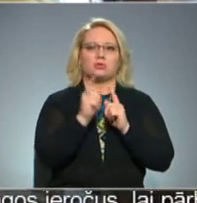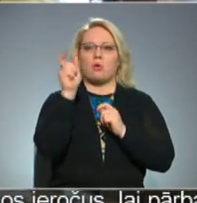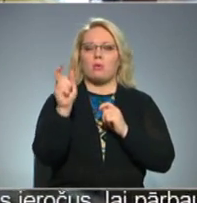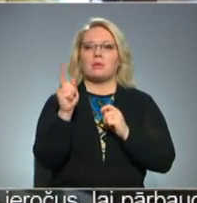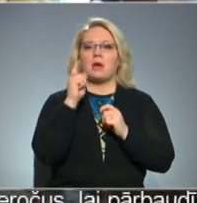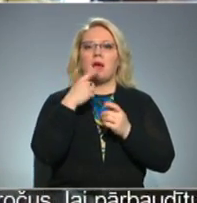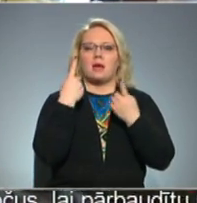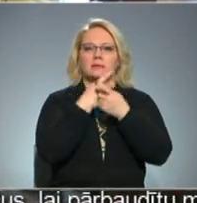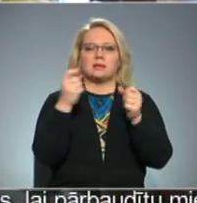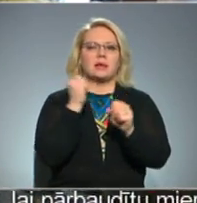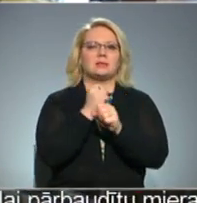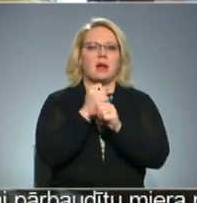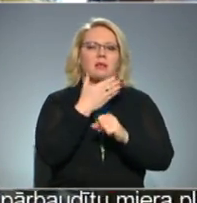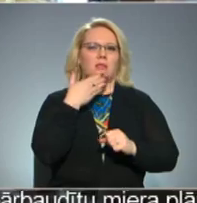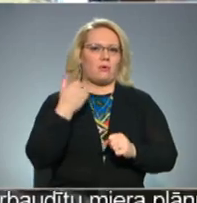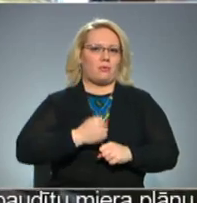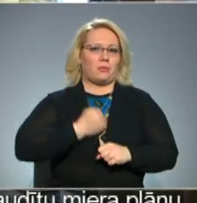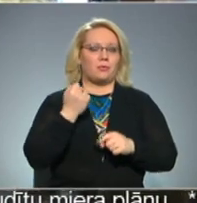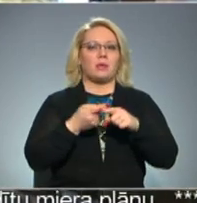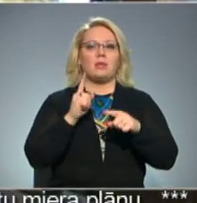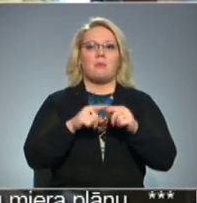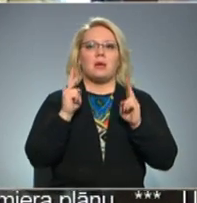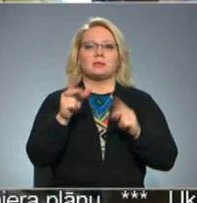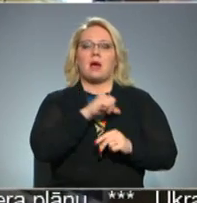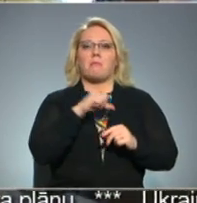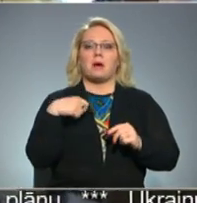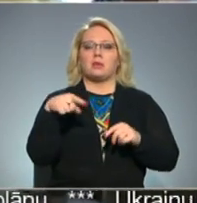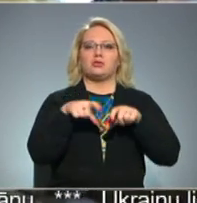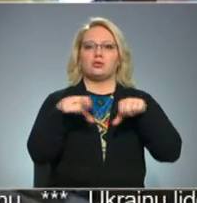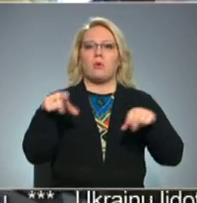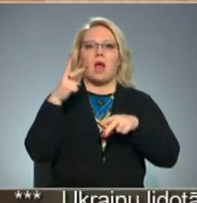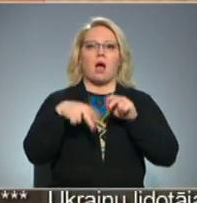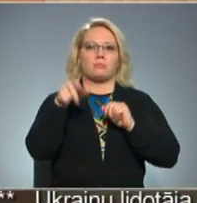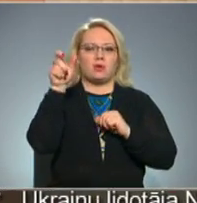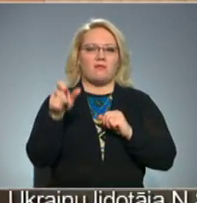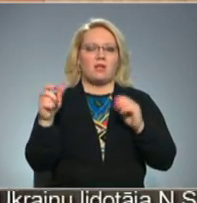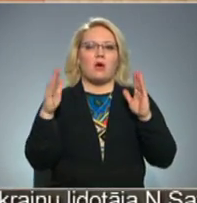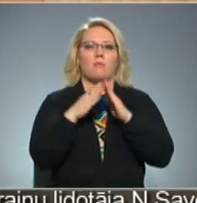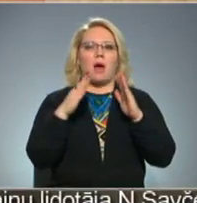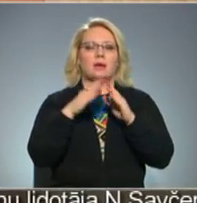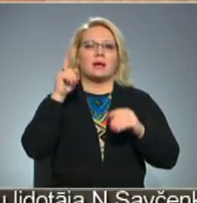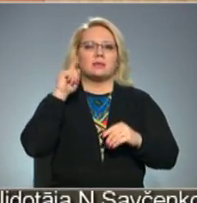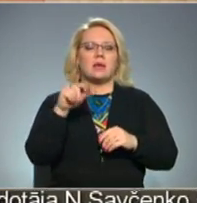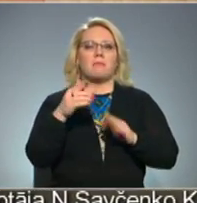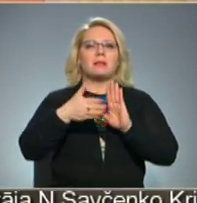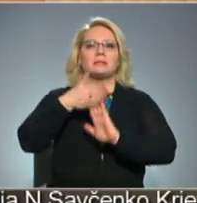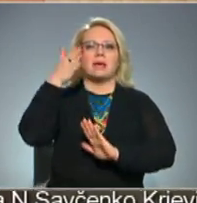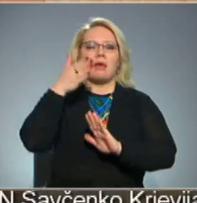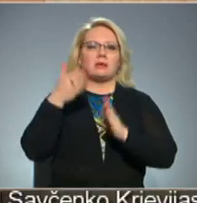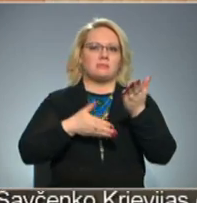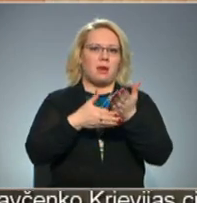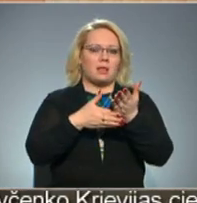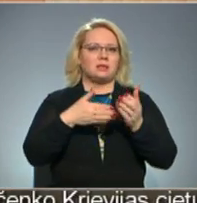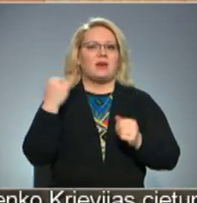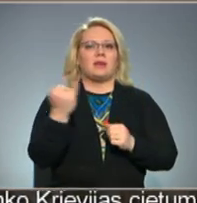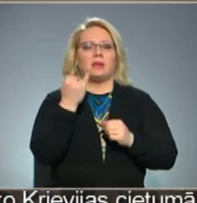atzīst, ka strādāt nesot grūti. Pirmkārt jau tāpēc, ka pat ir šīs skolas absolventi un mājās, kā zināms, pat sienas palīdz. Bet,